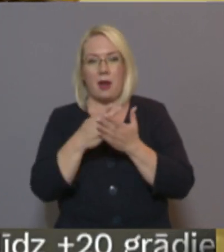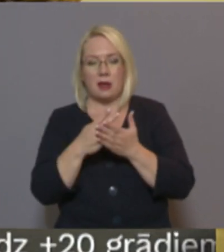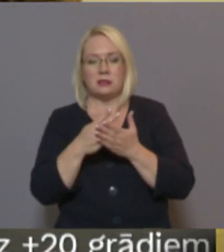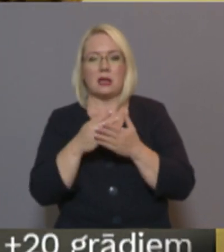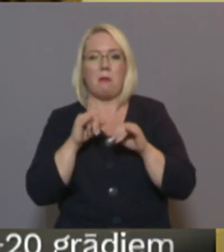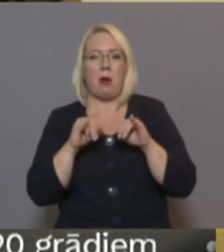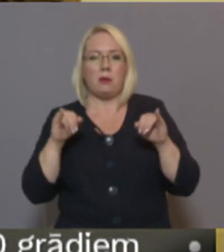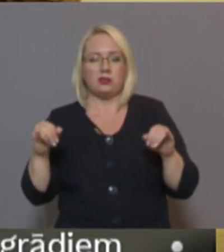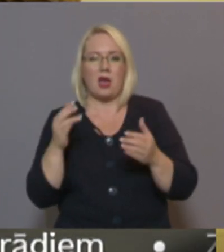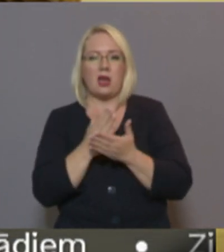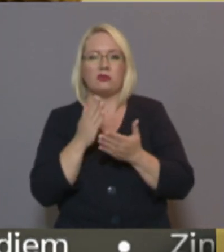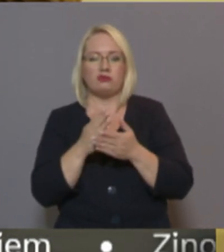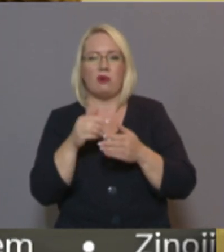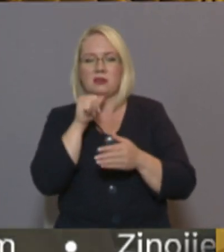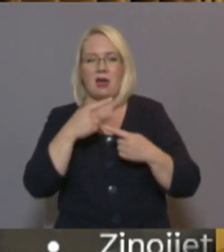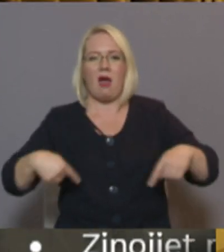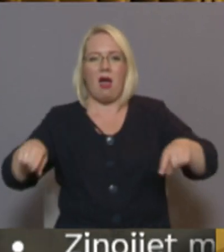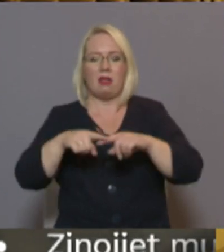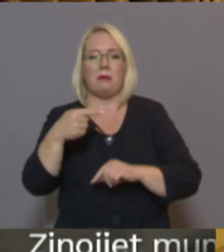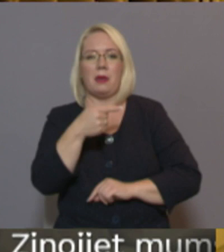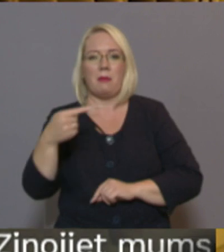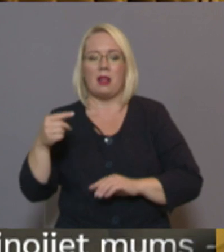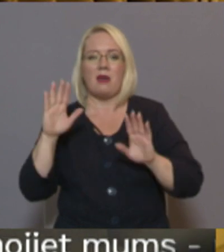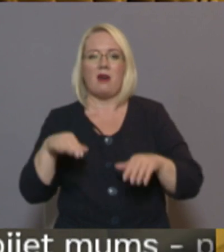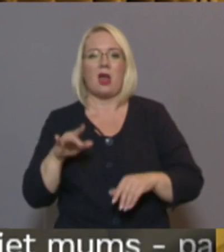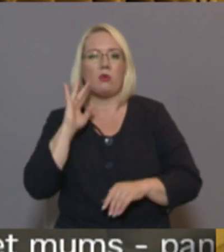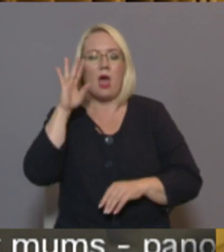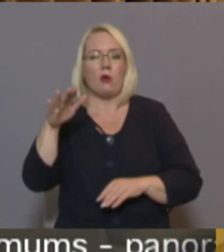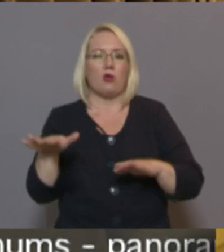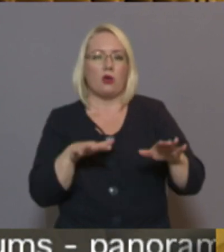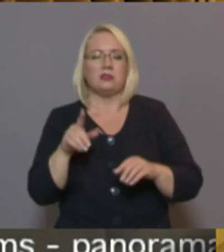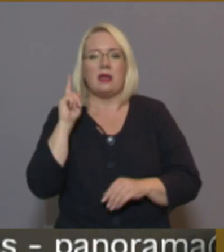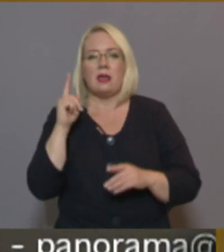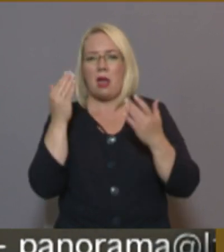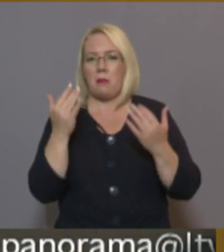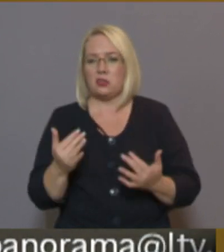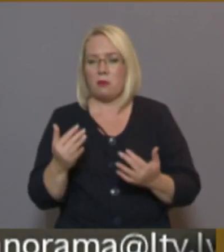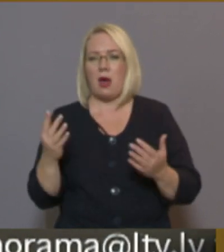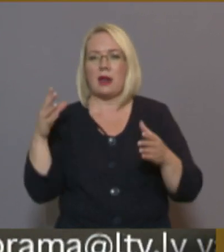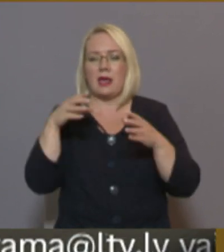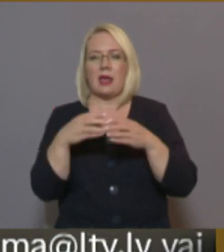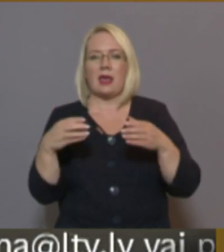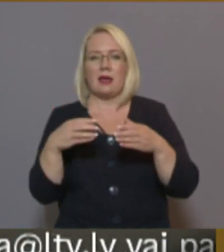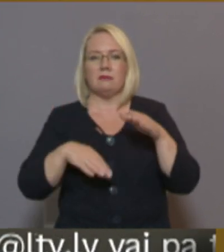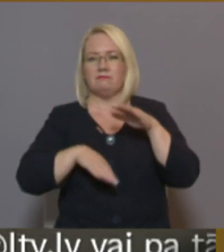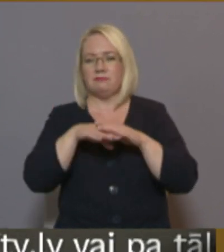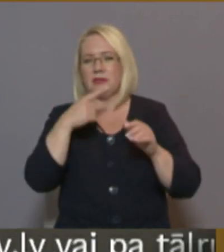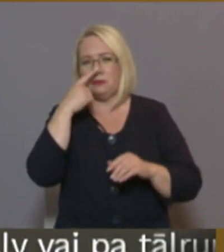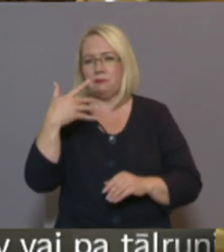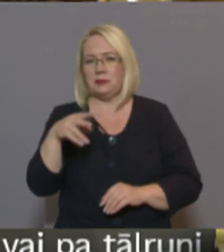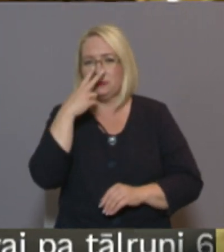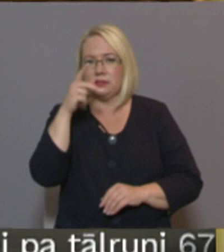esošo aktu zāli pirmajā stāvā, lai nākotnē varētu rīkot tajā ne tikai pasākums ar ietilpību līdz 150 skatītājiem,